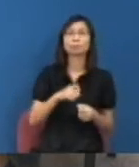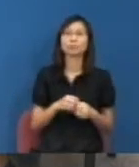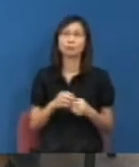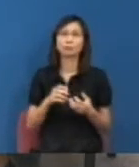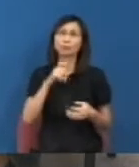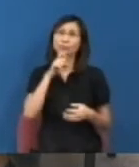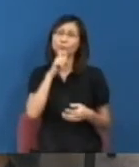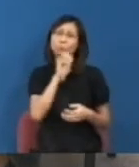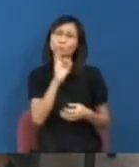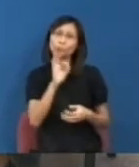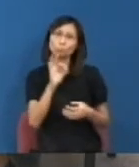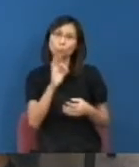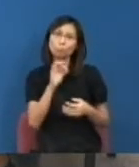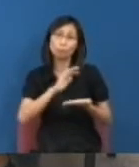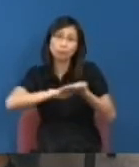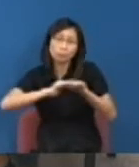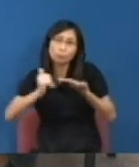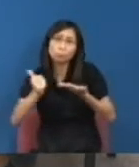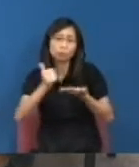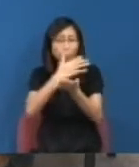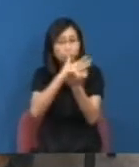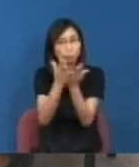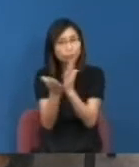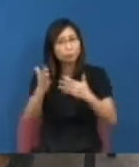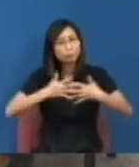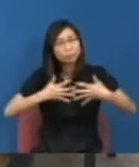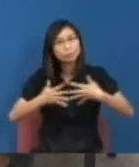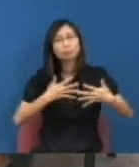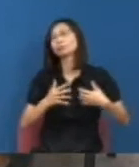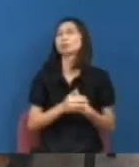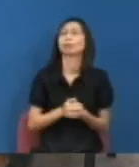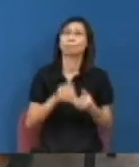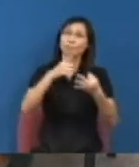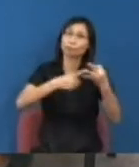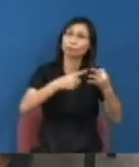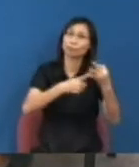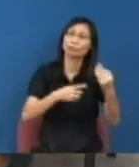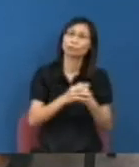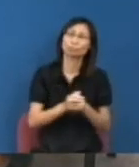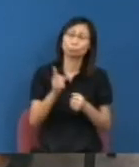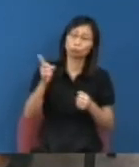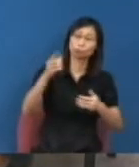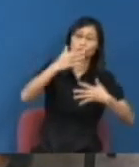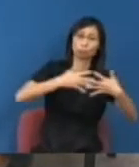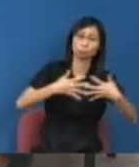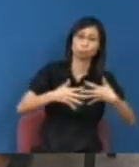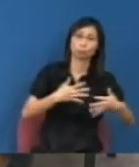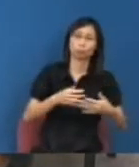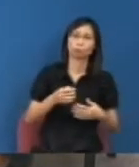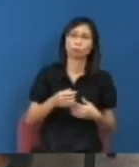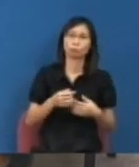盧長安和當時那件事即是誰